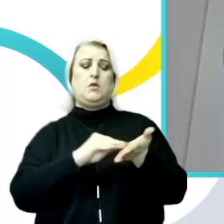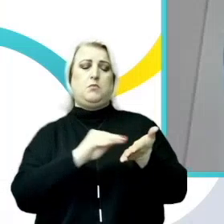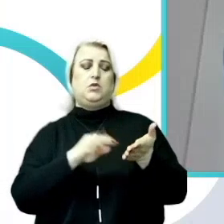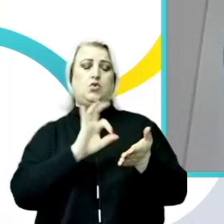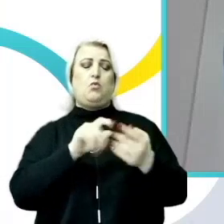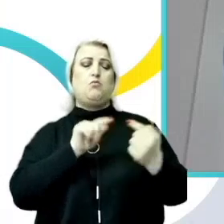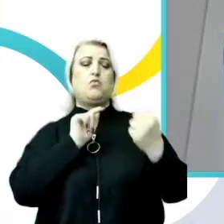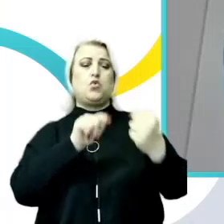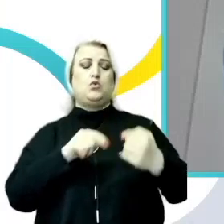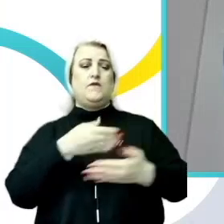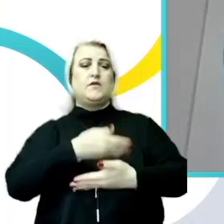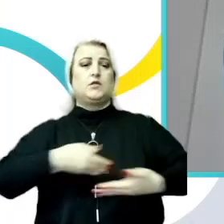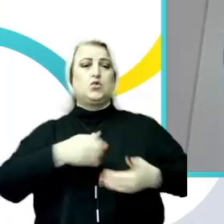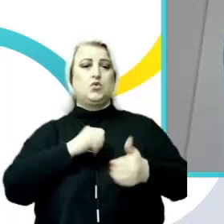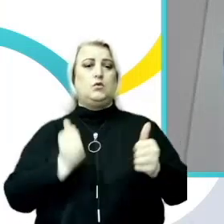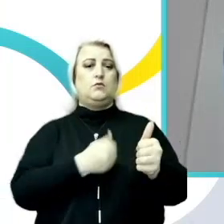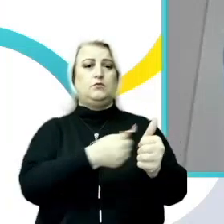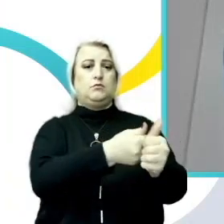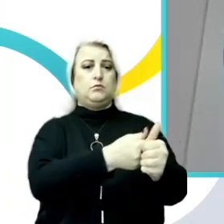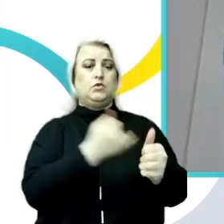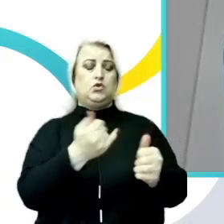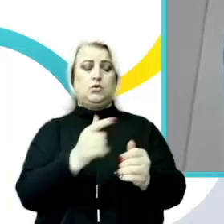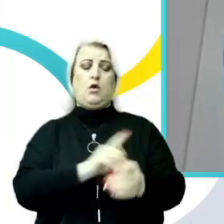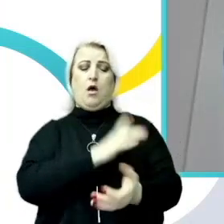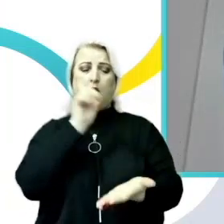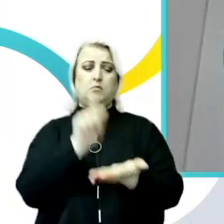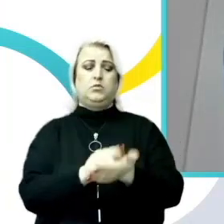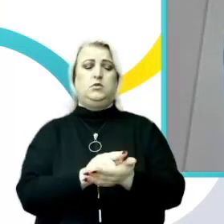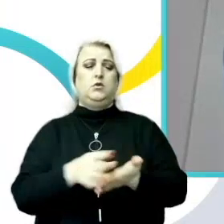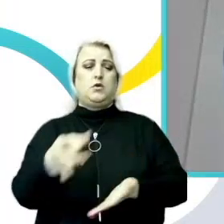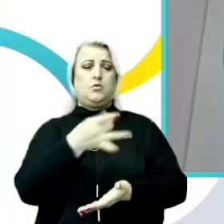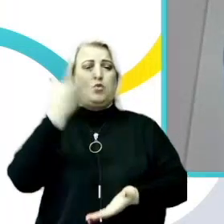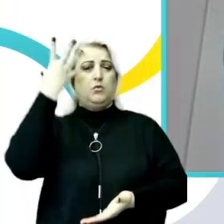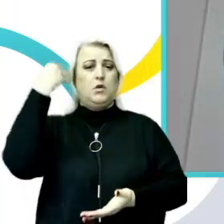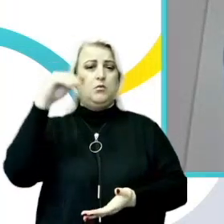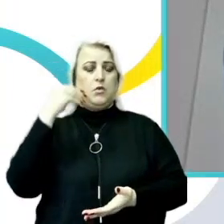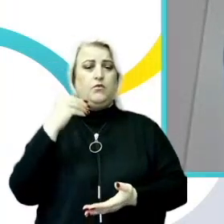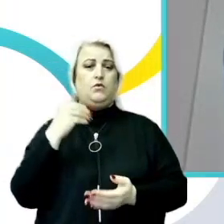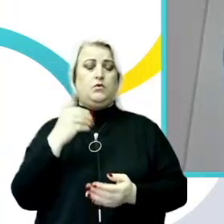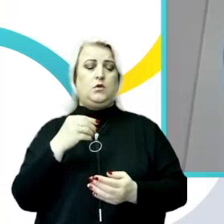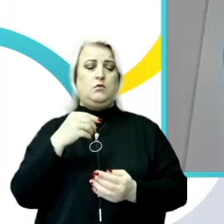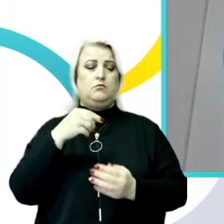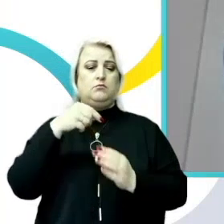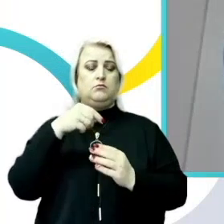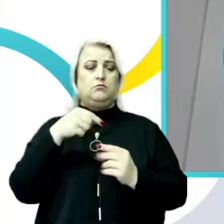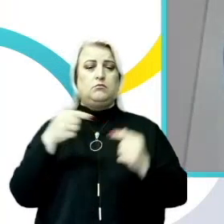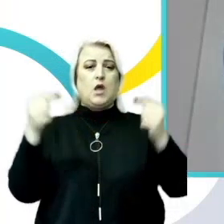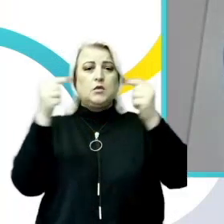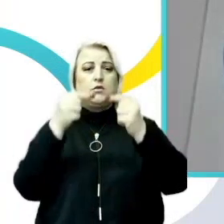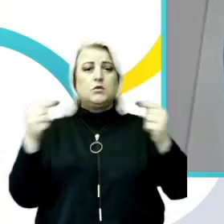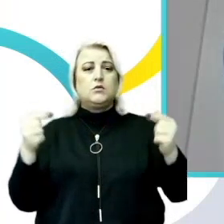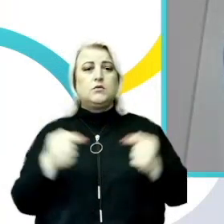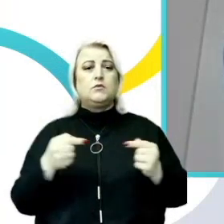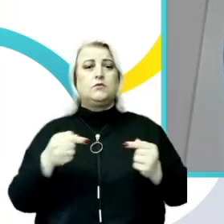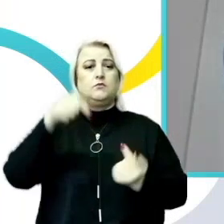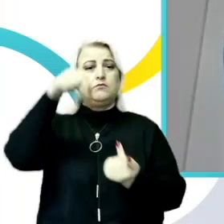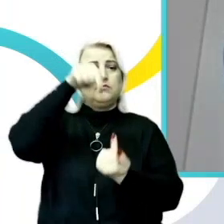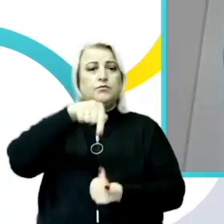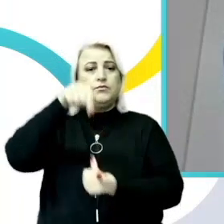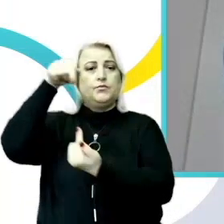instituie obligații asupra Republicii Moldova de a ajusta în continuare cadrul legislativ,